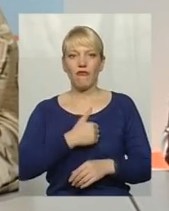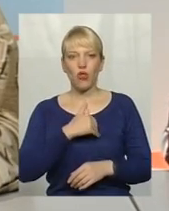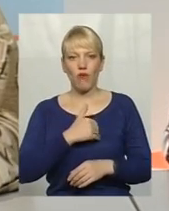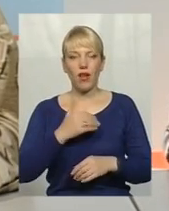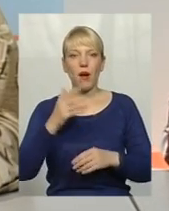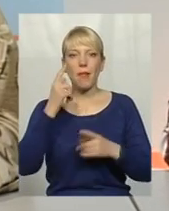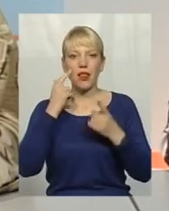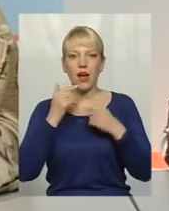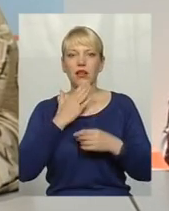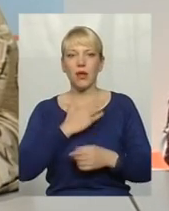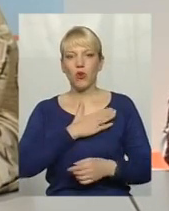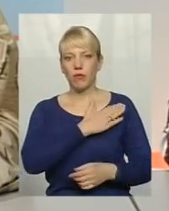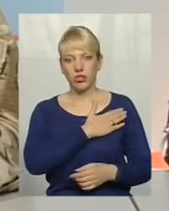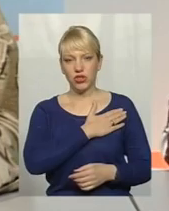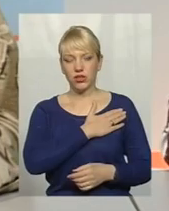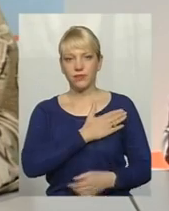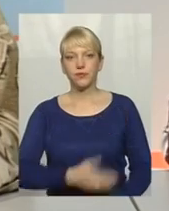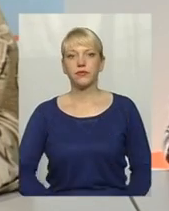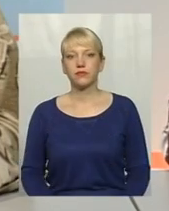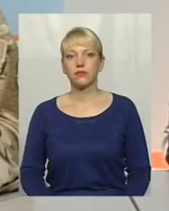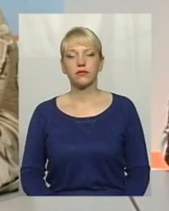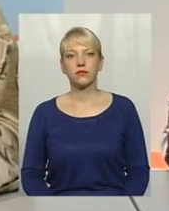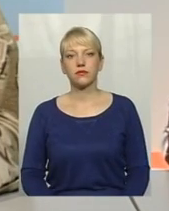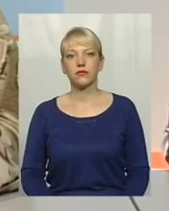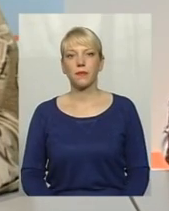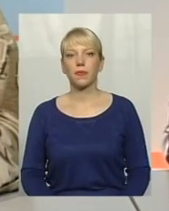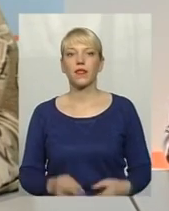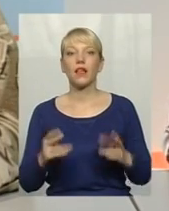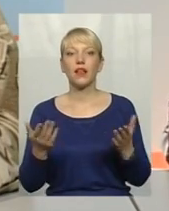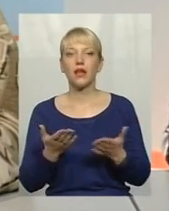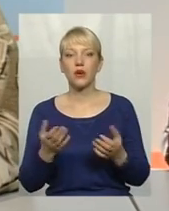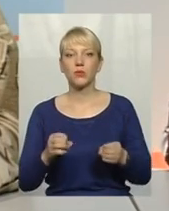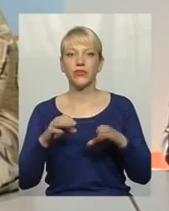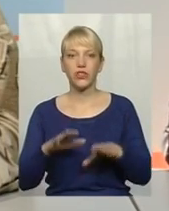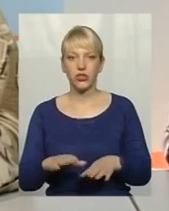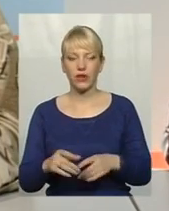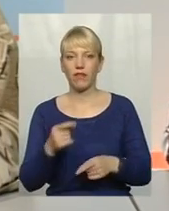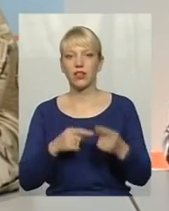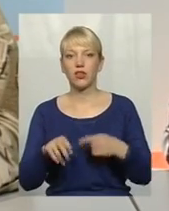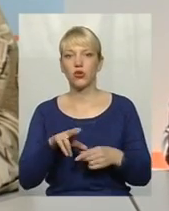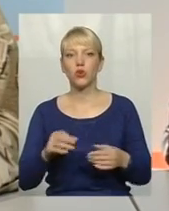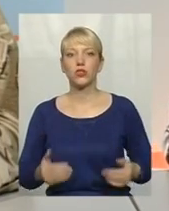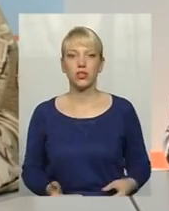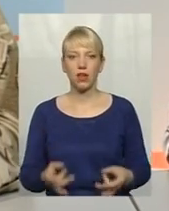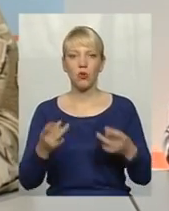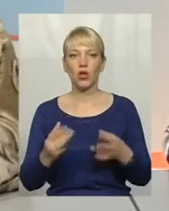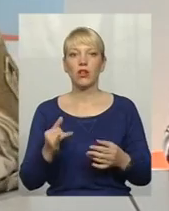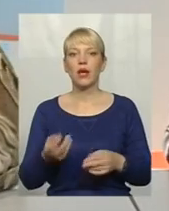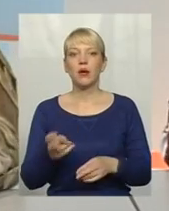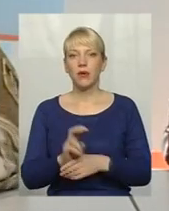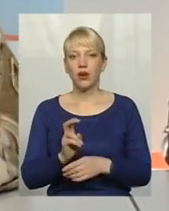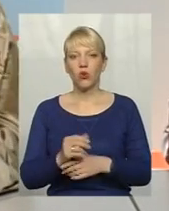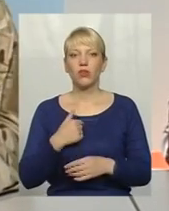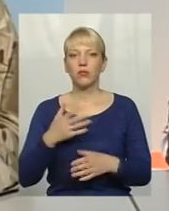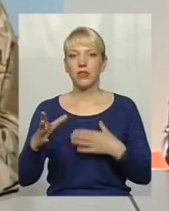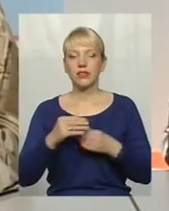плечі. Плечі якось вирішували, верталися до життя буденного. І приходять до цього часу, ми в